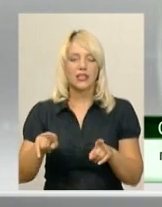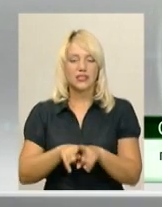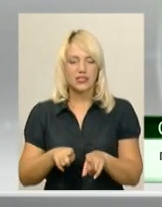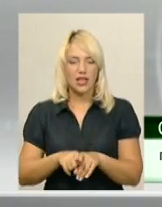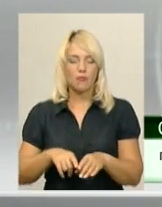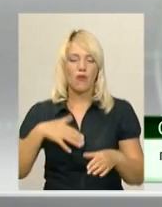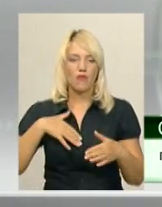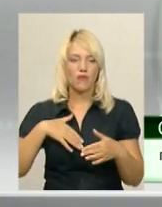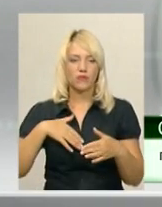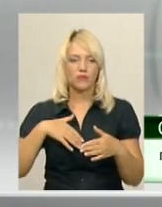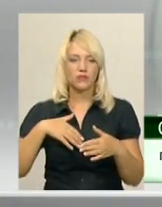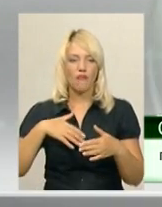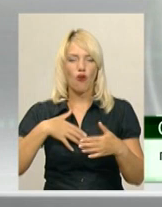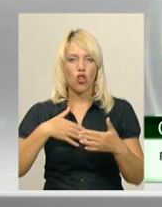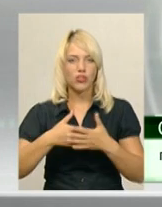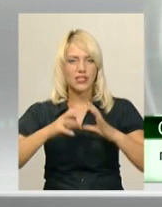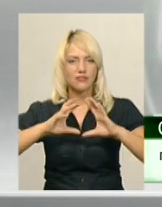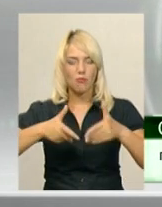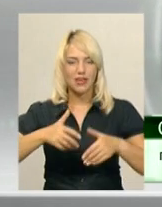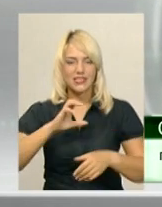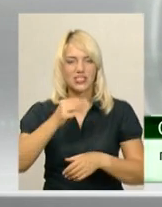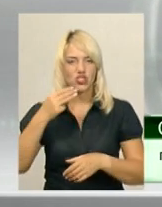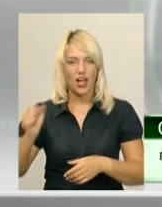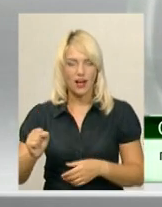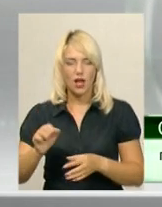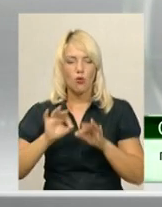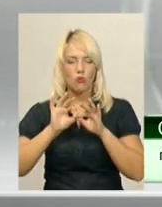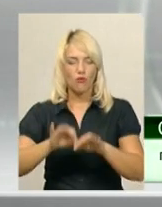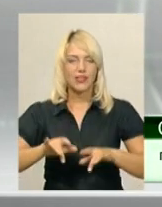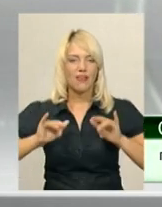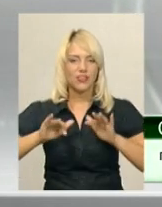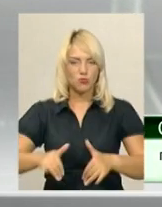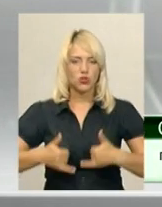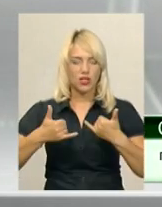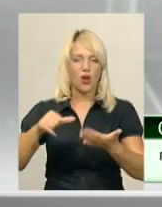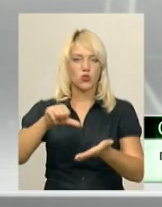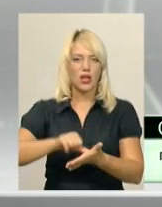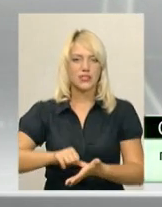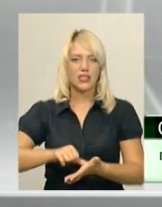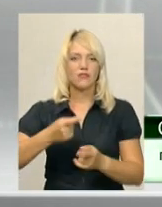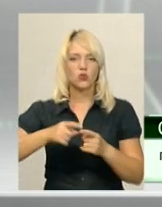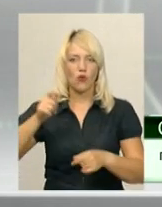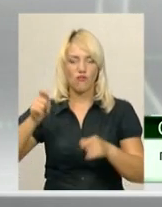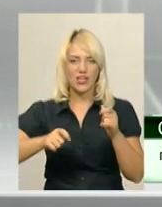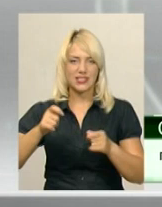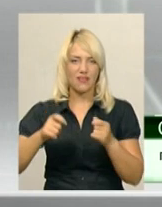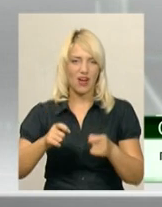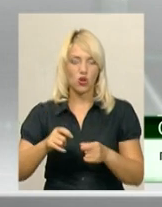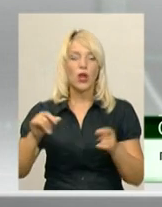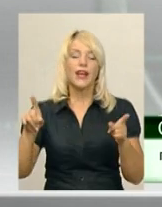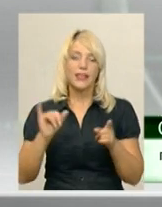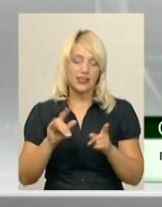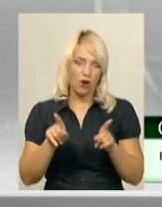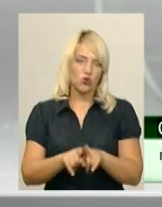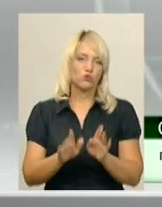корпусу миру США «Ліам Форан» проведе флешмоб для учасників фестивалів. Ну і, звісно, буде